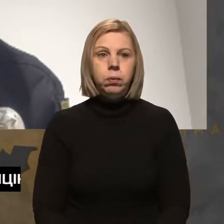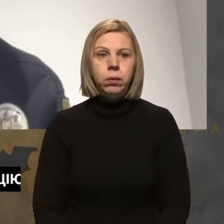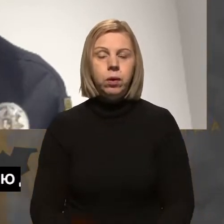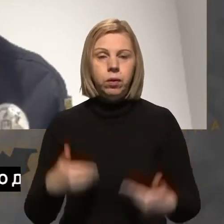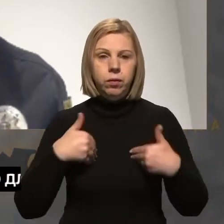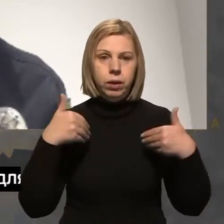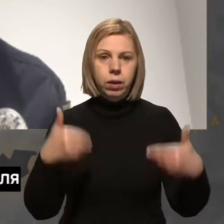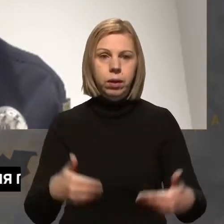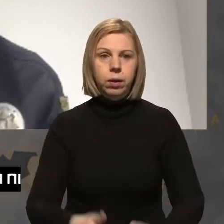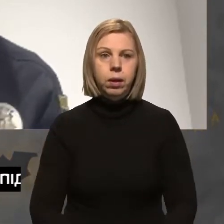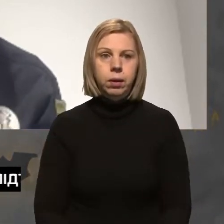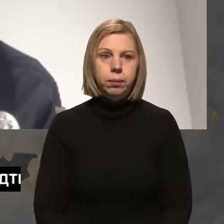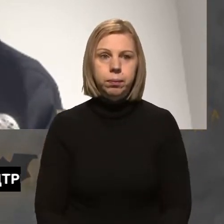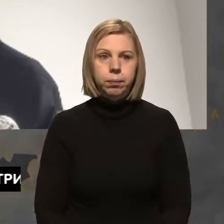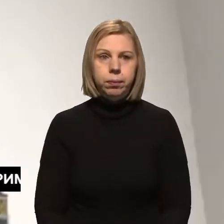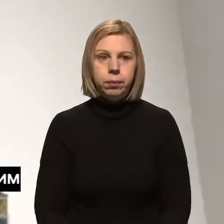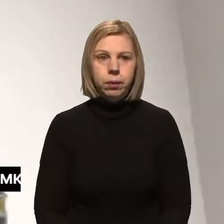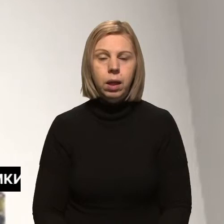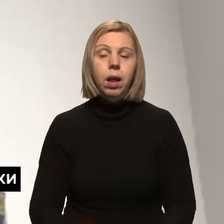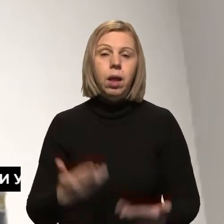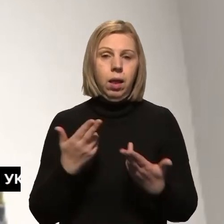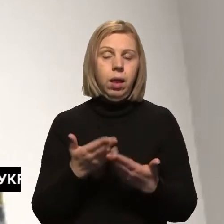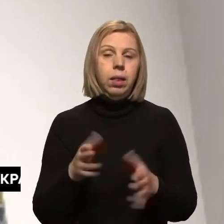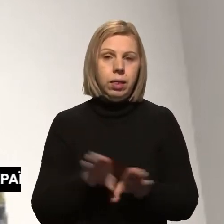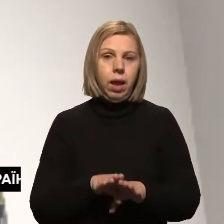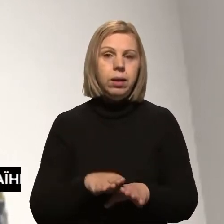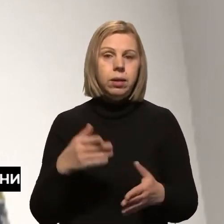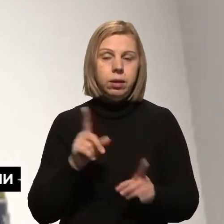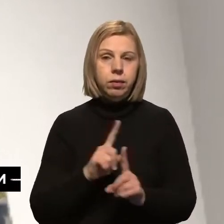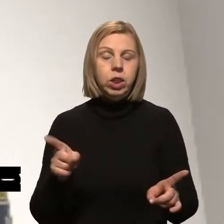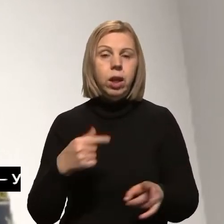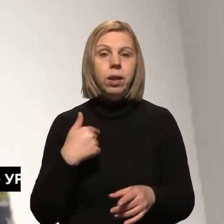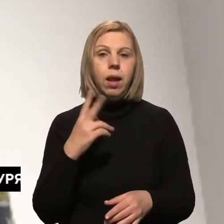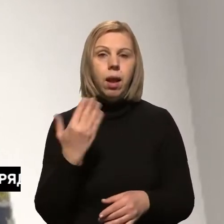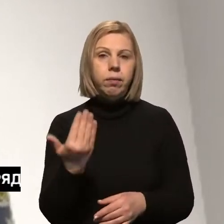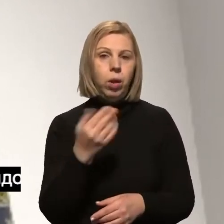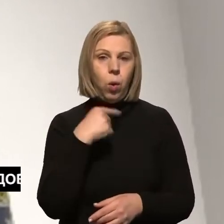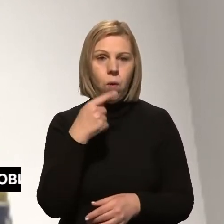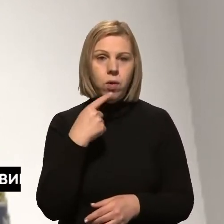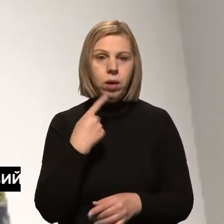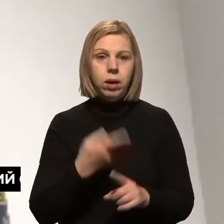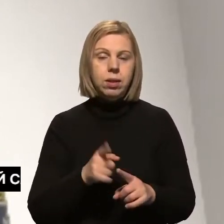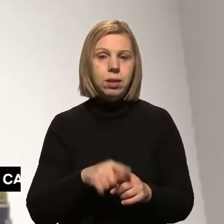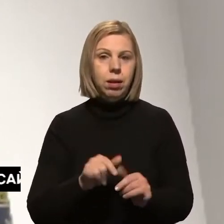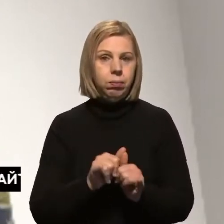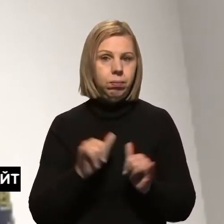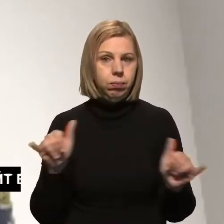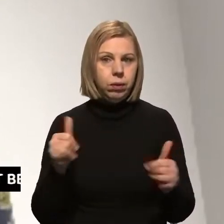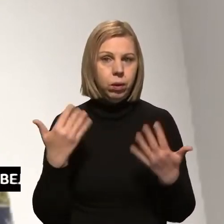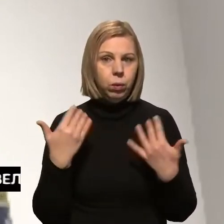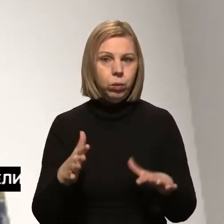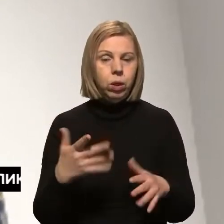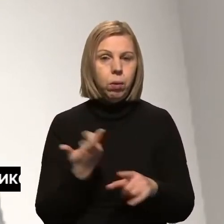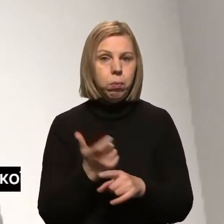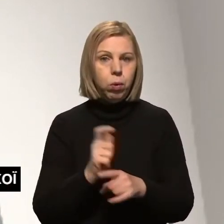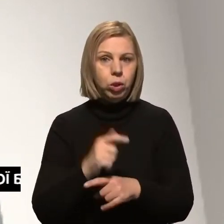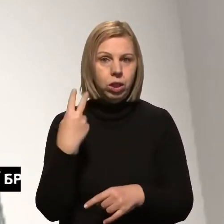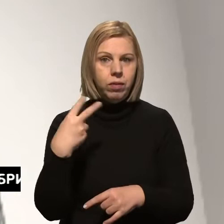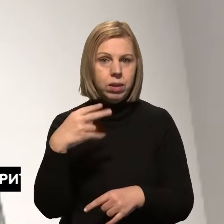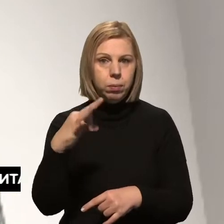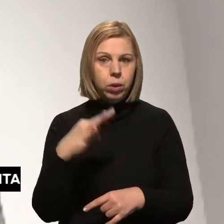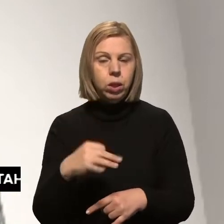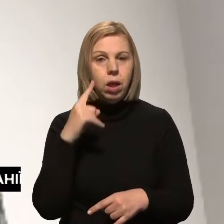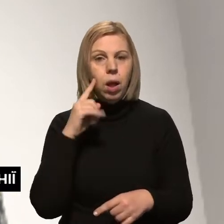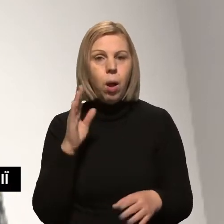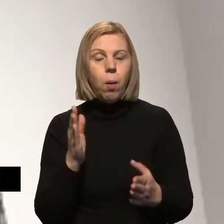Вітаю. Так, звичайно, як ви вже зазначили, ця цифра збільшилася на понад 20%, якщо